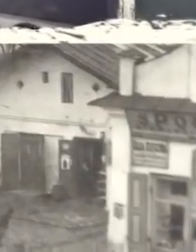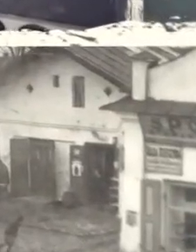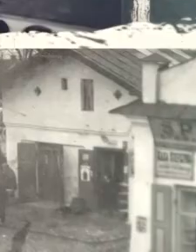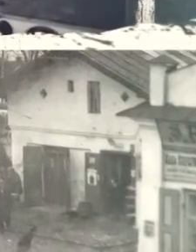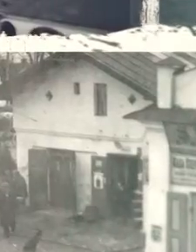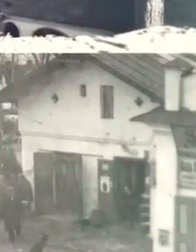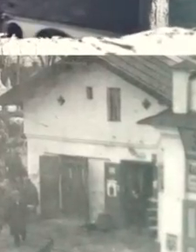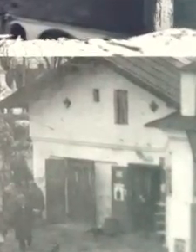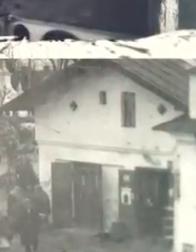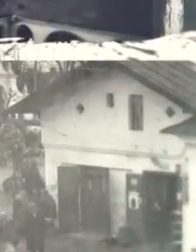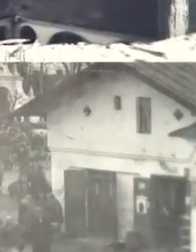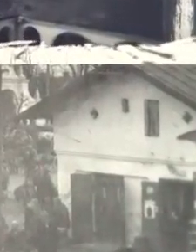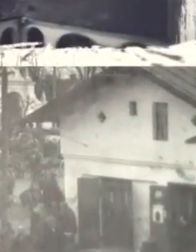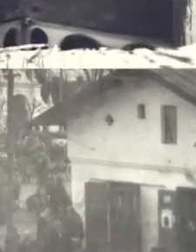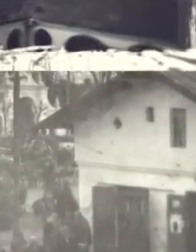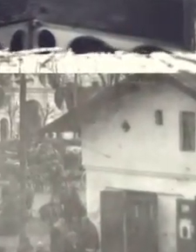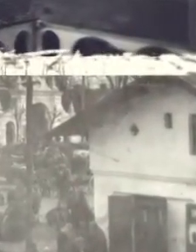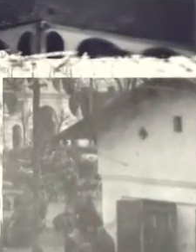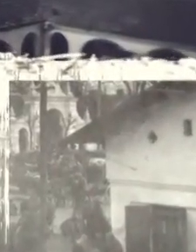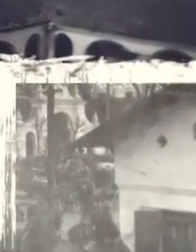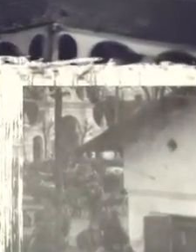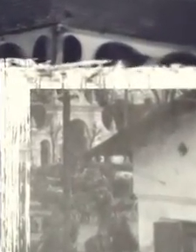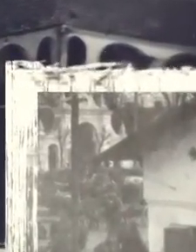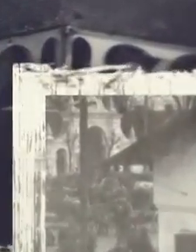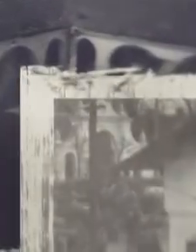Muzyka Muzyka